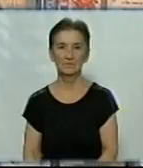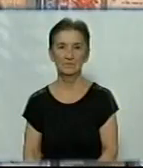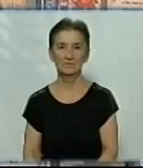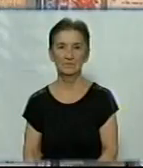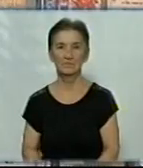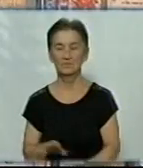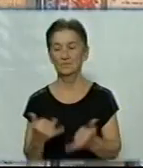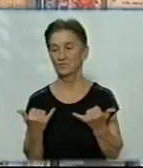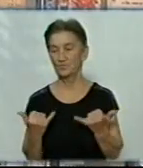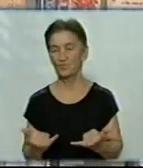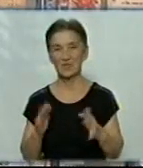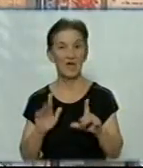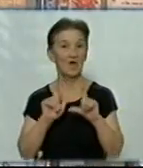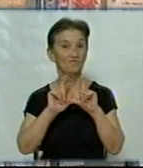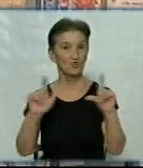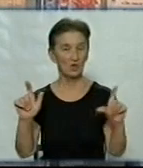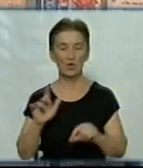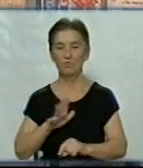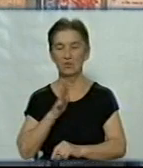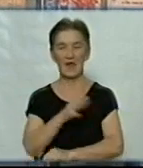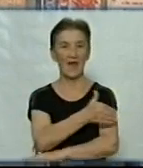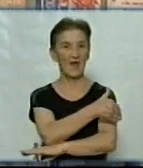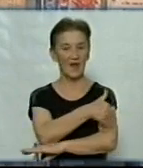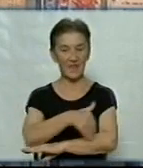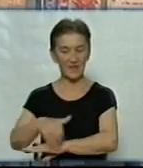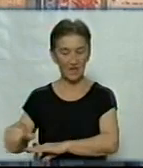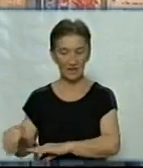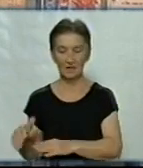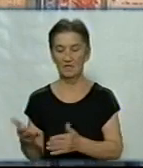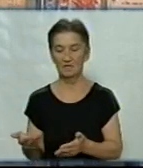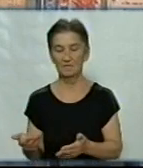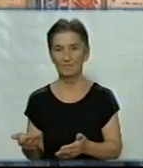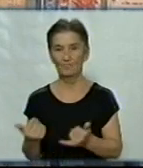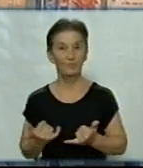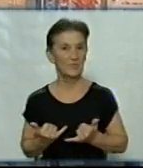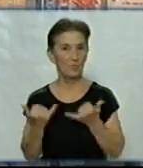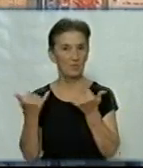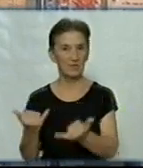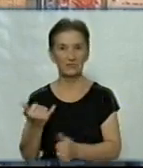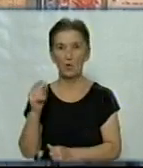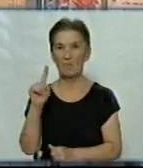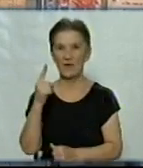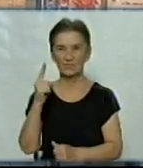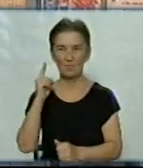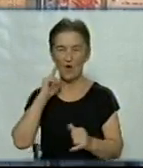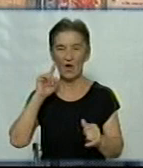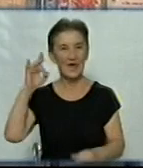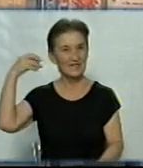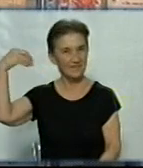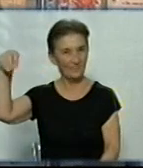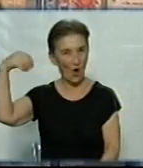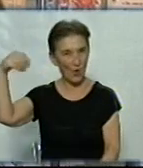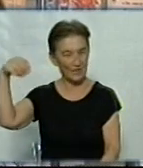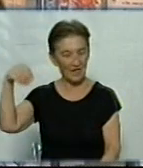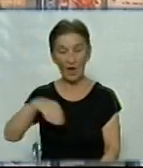Сьогодні в школі в нас була лінійка, присвячена першому дзвонику. І